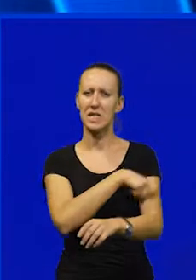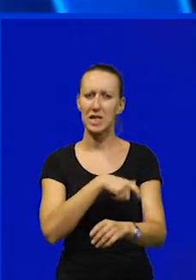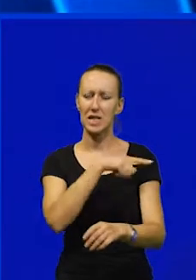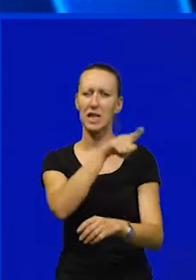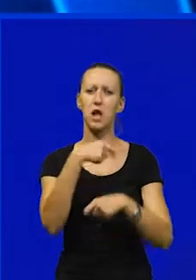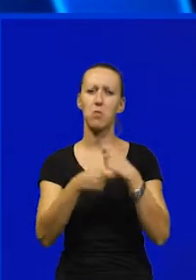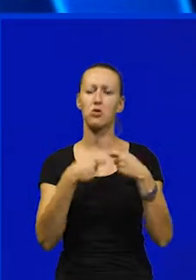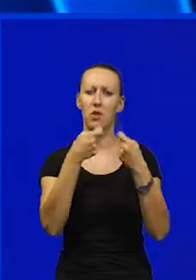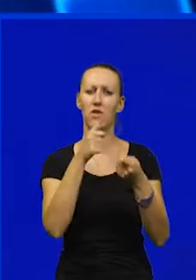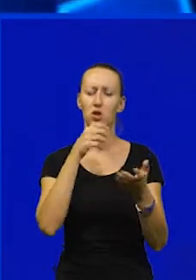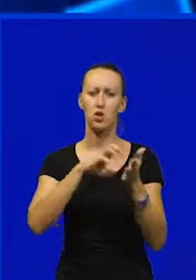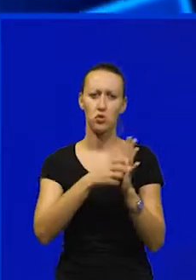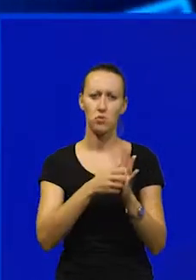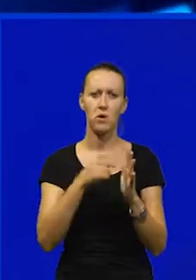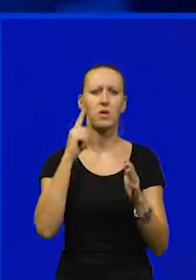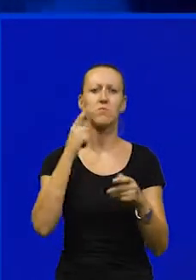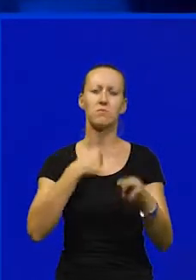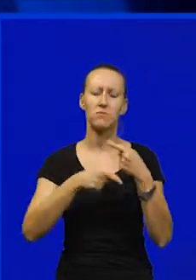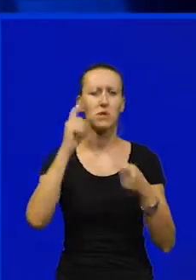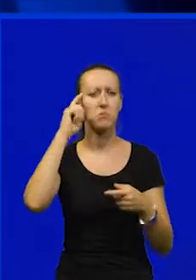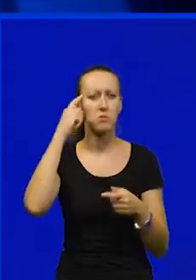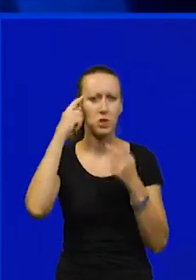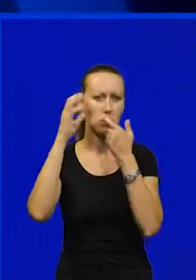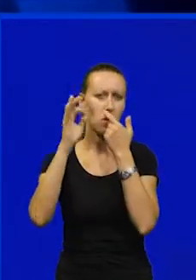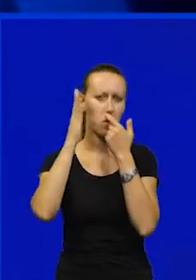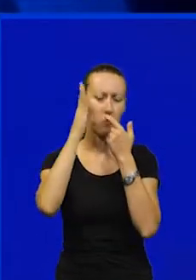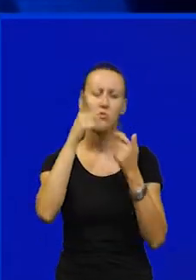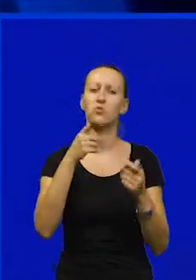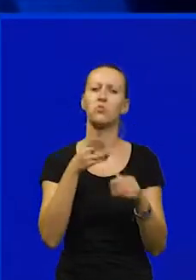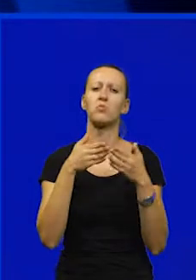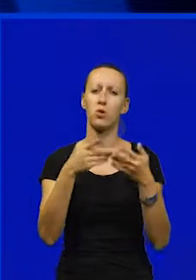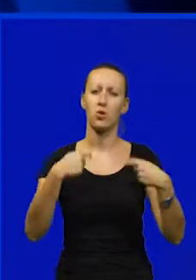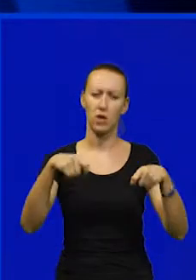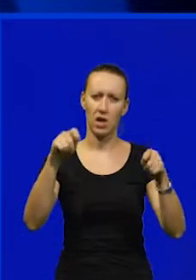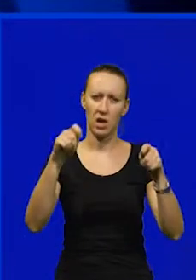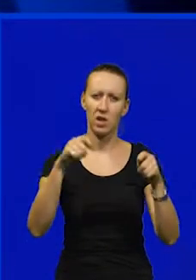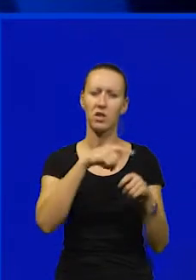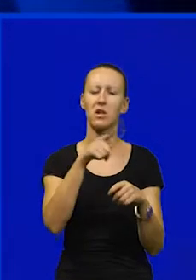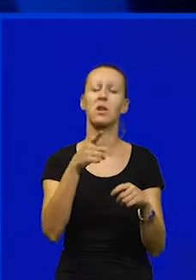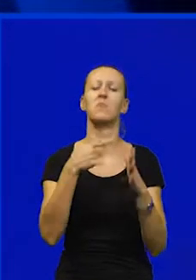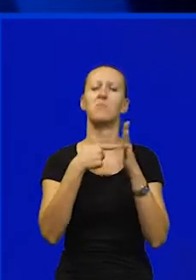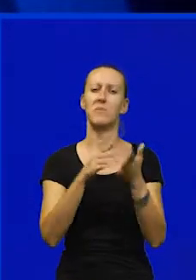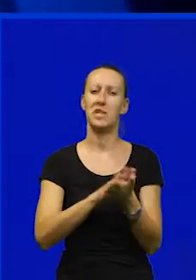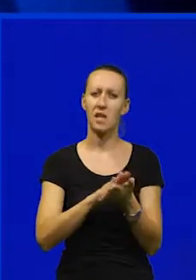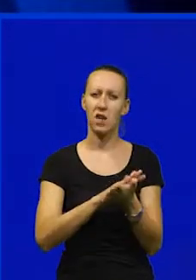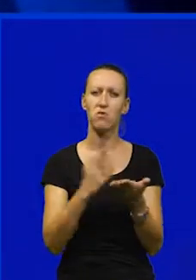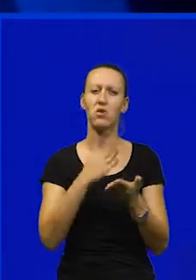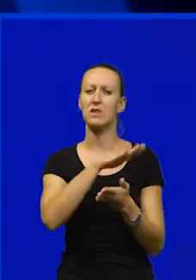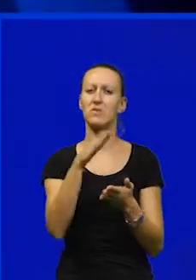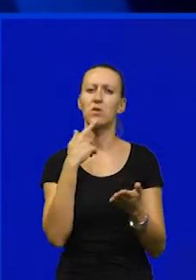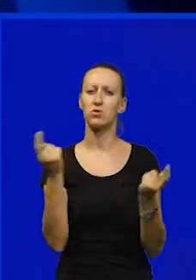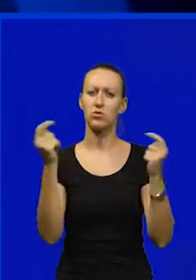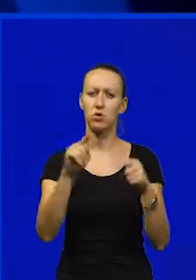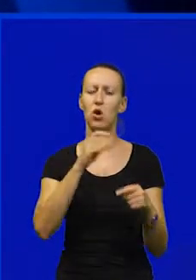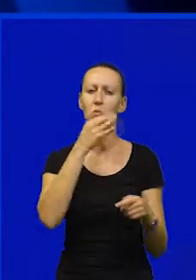poslodavaca i županije prezmijenili stavove i razmišljanje o budućnosti bradogradnje. Izraze je zadovoljstvo što svi prisutni